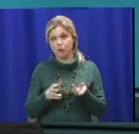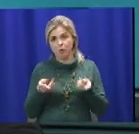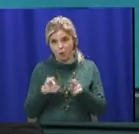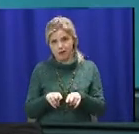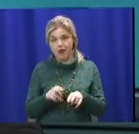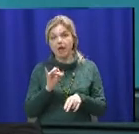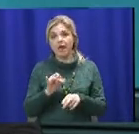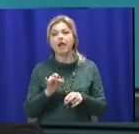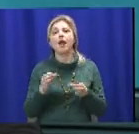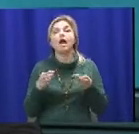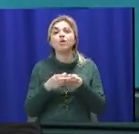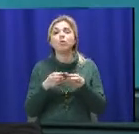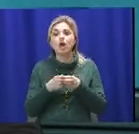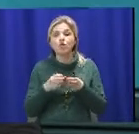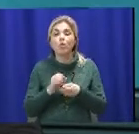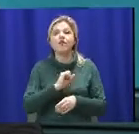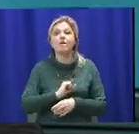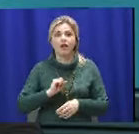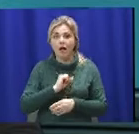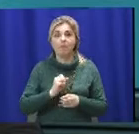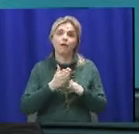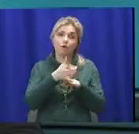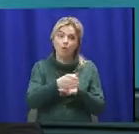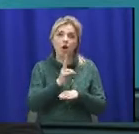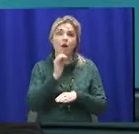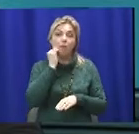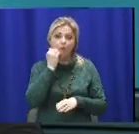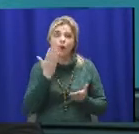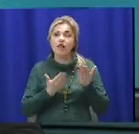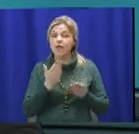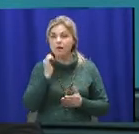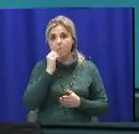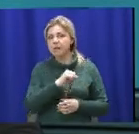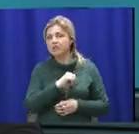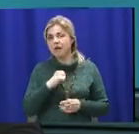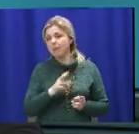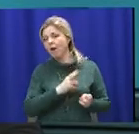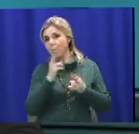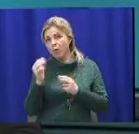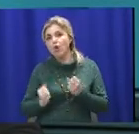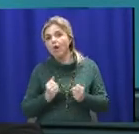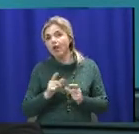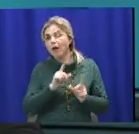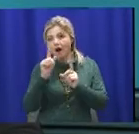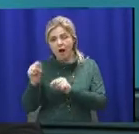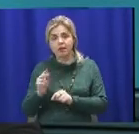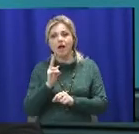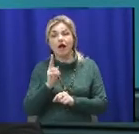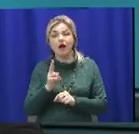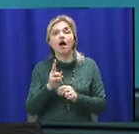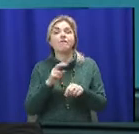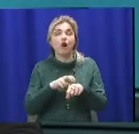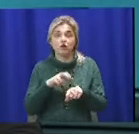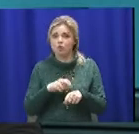Дельничные терапевты, которые приходят к бабушке, если она не может ехать до лекарни, дойти, семейный лекарь до нее